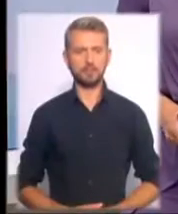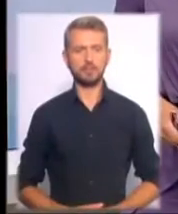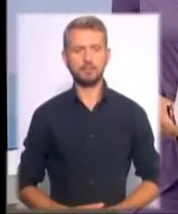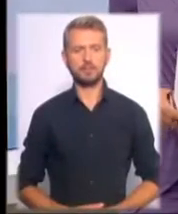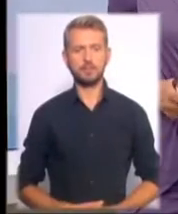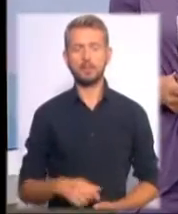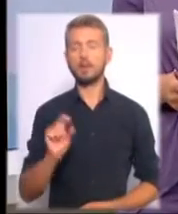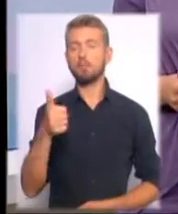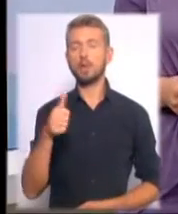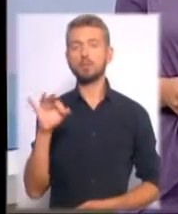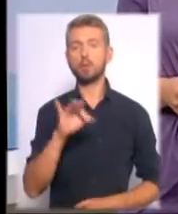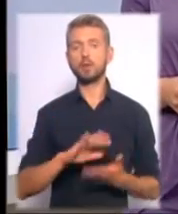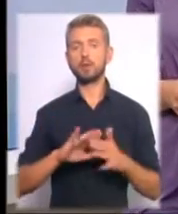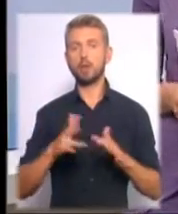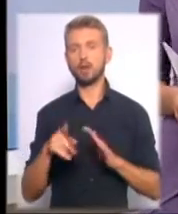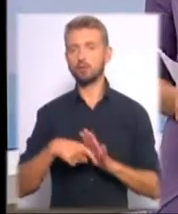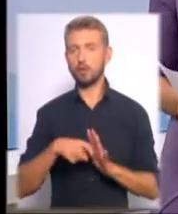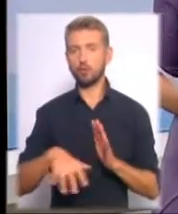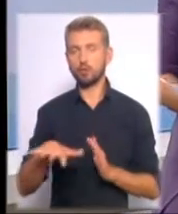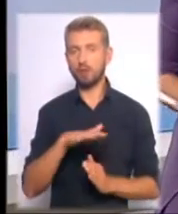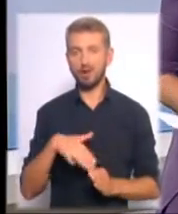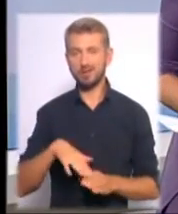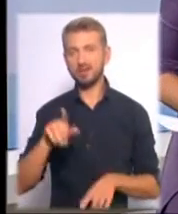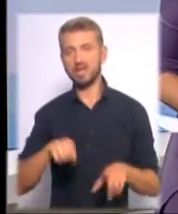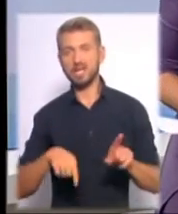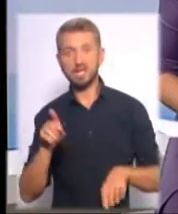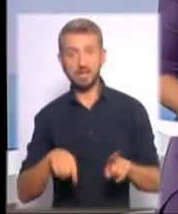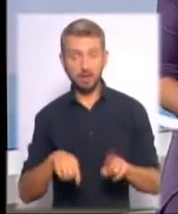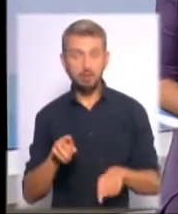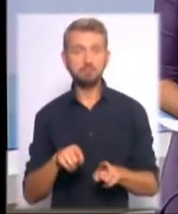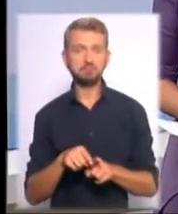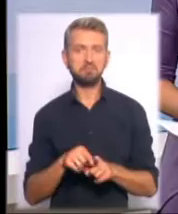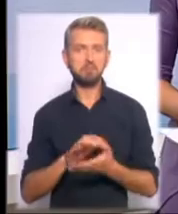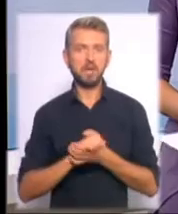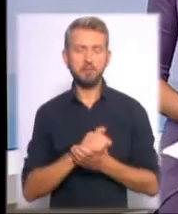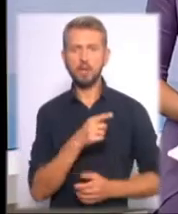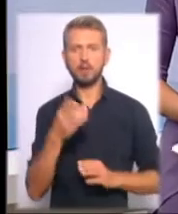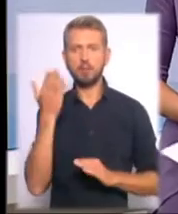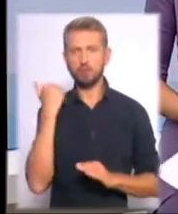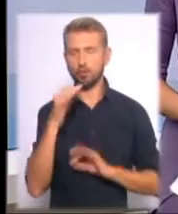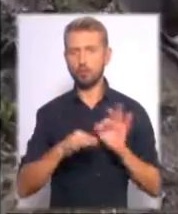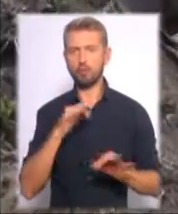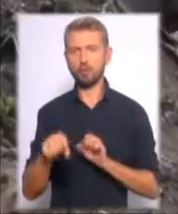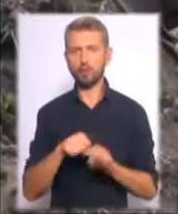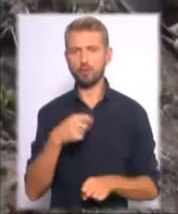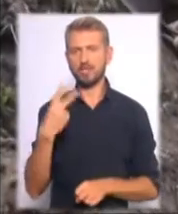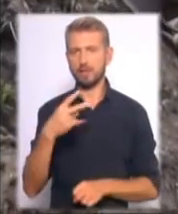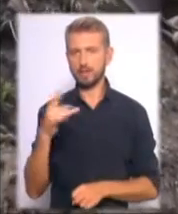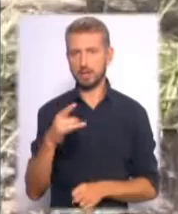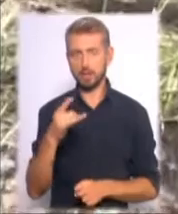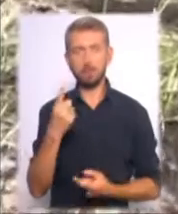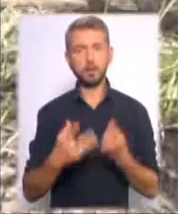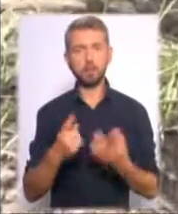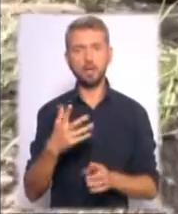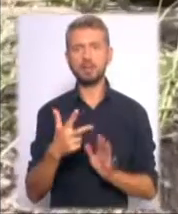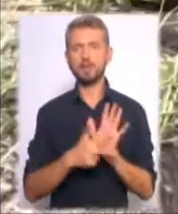Найперше про ситуацію на Донбасі. Хитке виресневе перемир'я за минулу добу порушували два десятки разів. Міномети 82-го